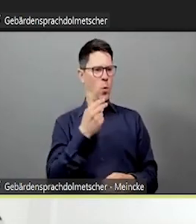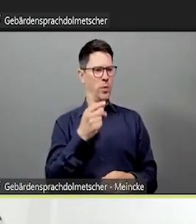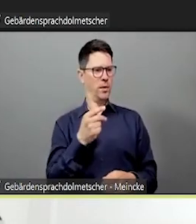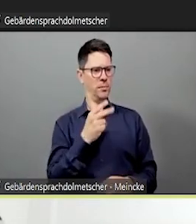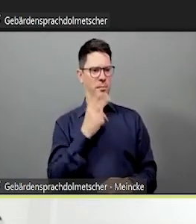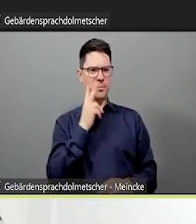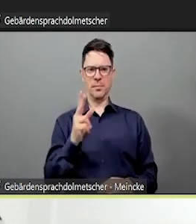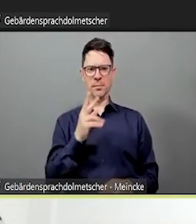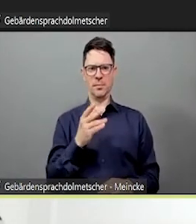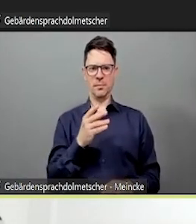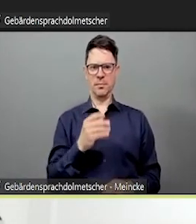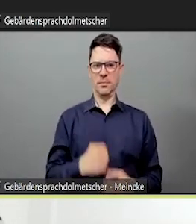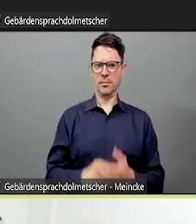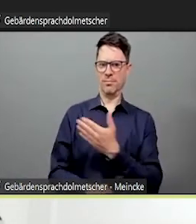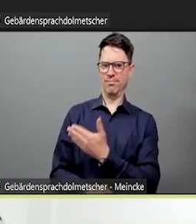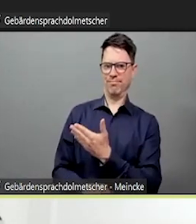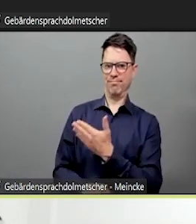vorstellen.